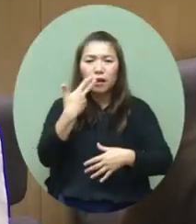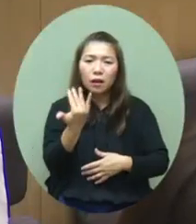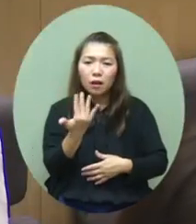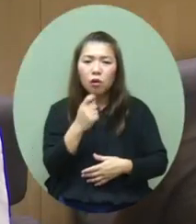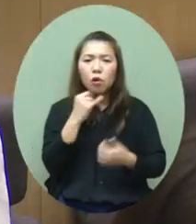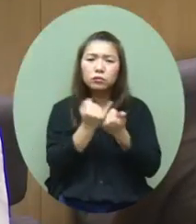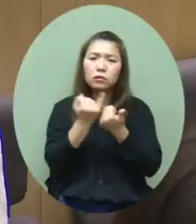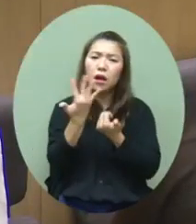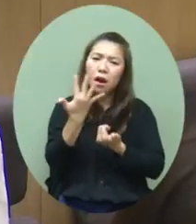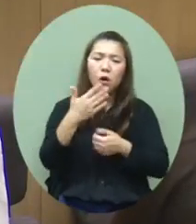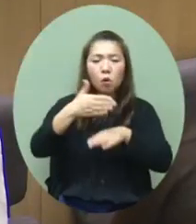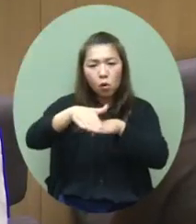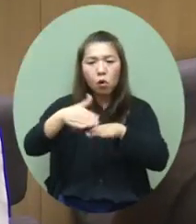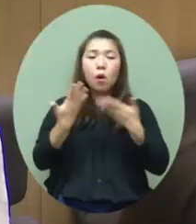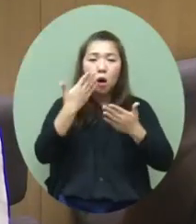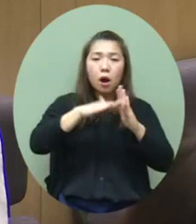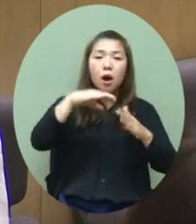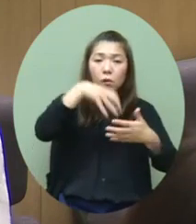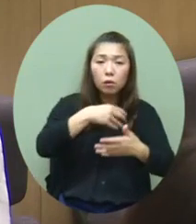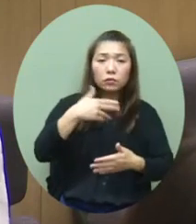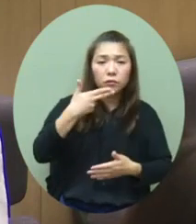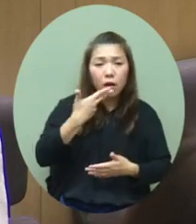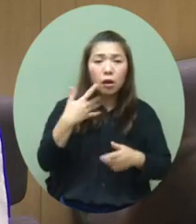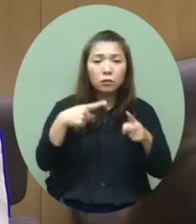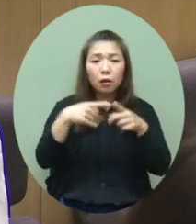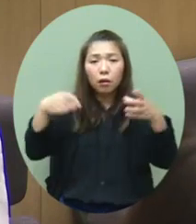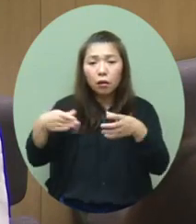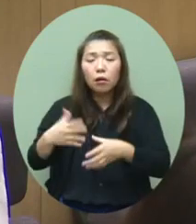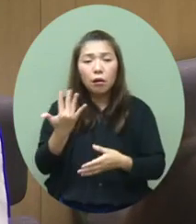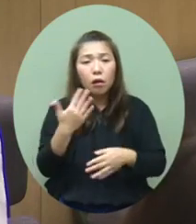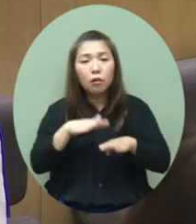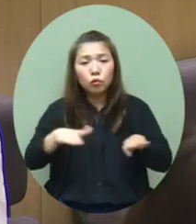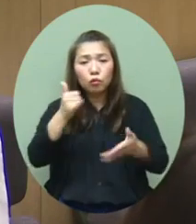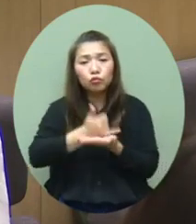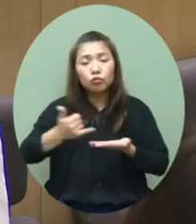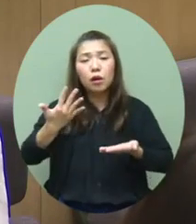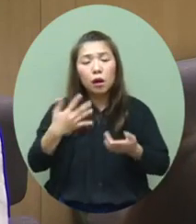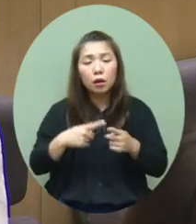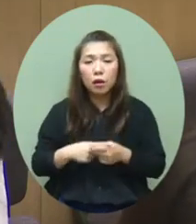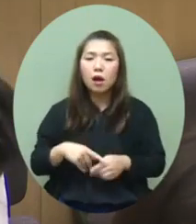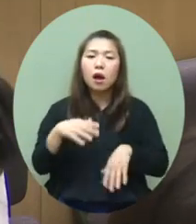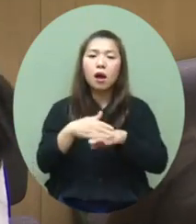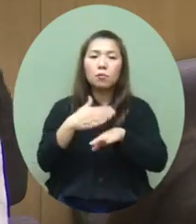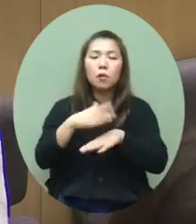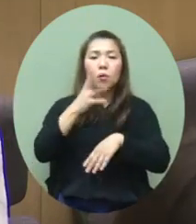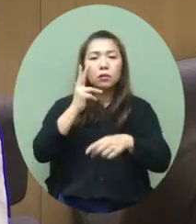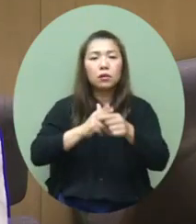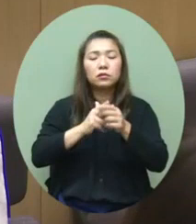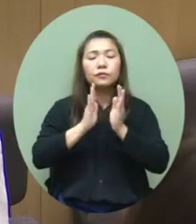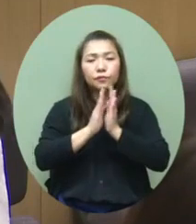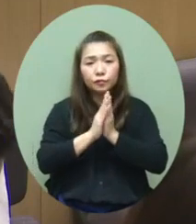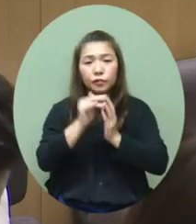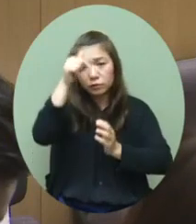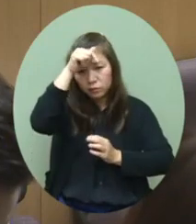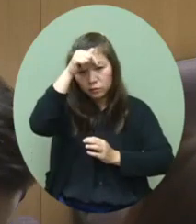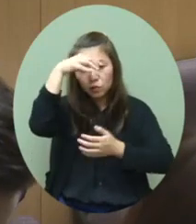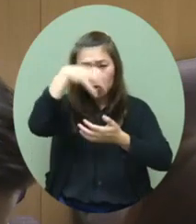就是幾多個學生在外面吃在學校那裡吃另外還想問一下剛剛說到黃大仙一間佛教的醫